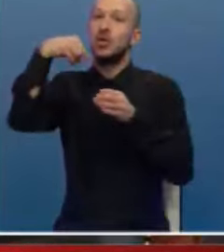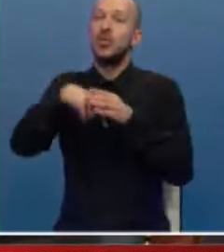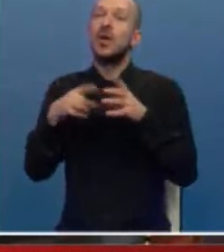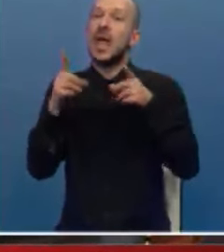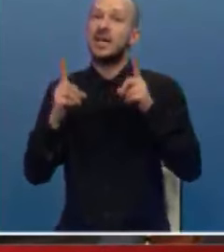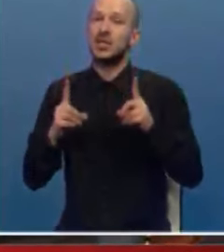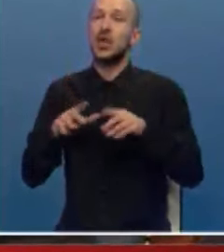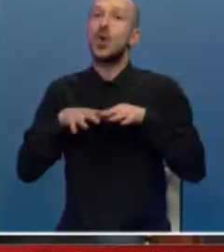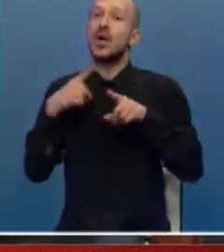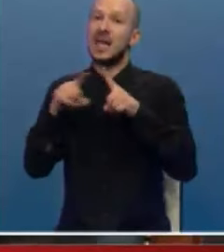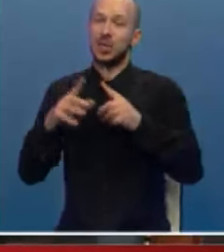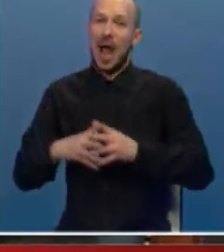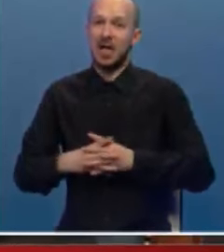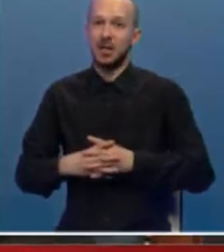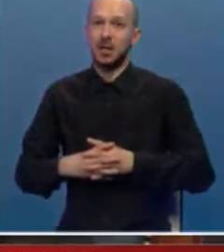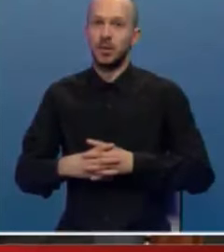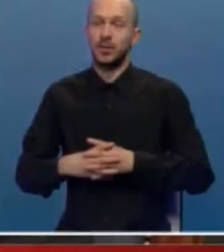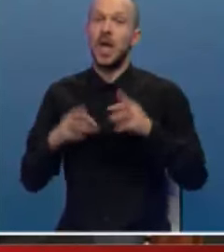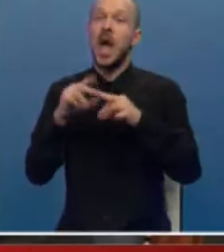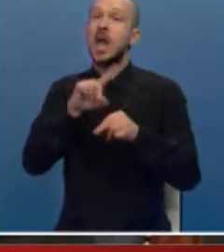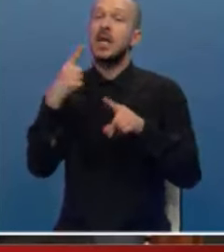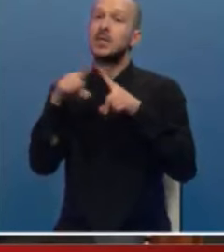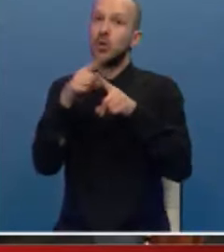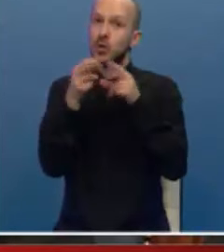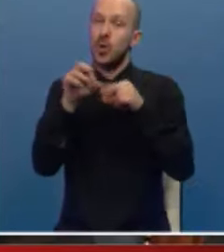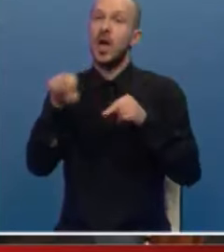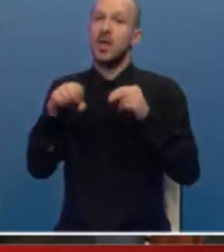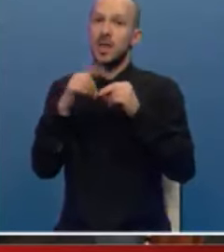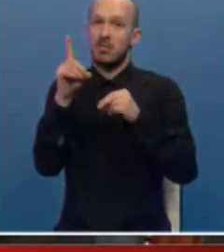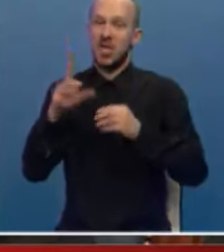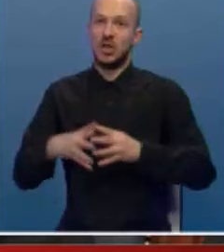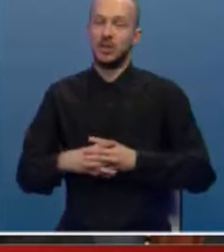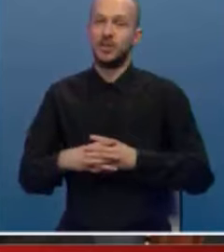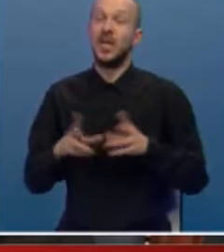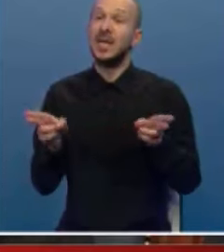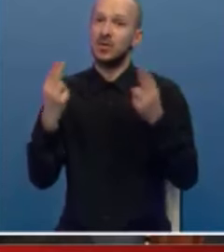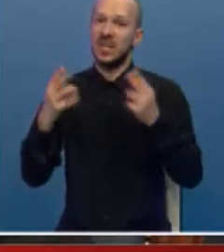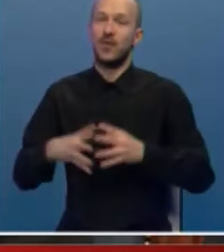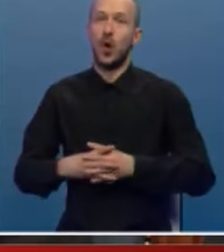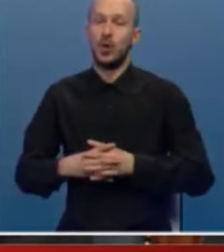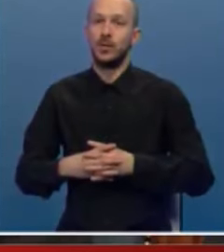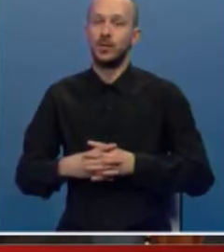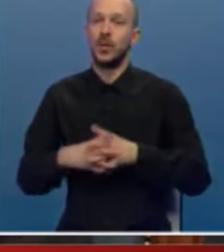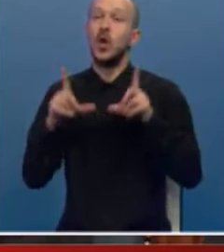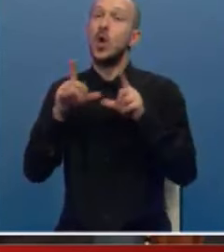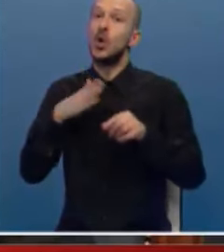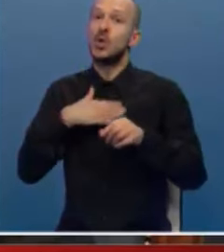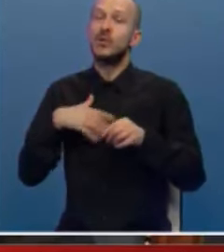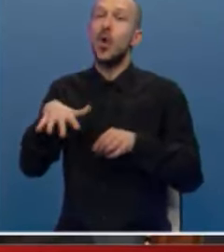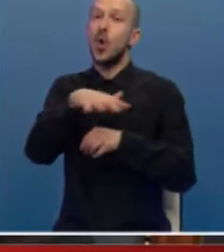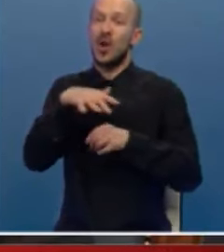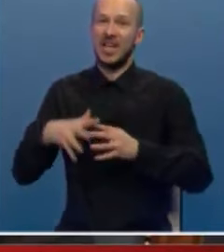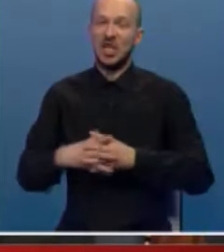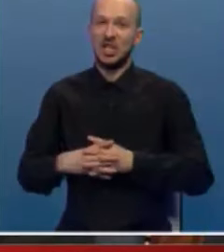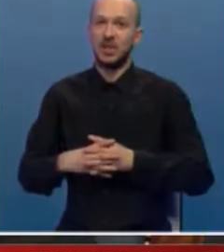egzistencijalnog razloga, a ne zbog toga da bi jednostavno u svojoj okolini